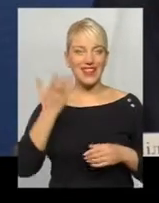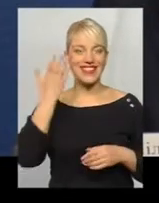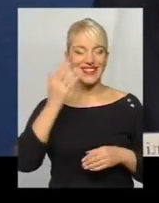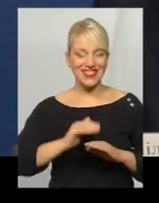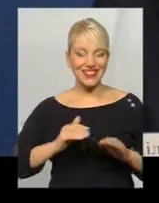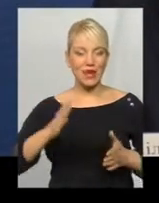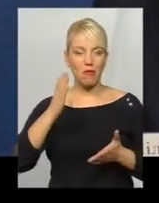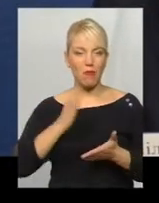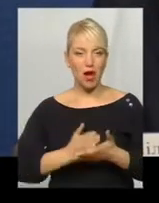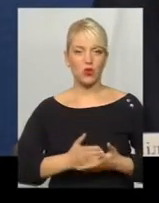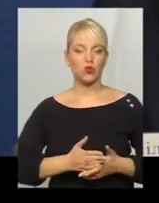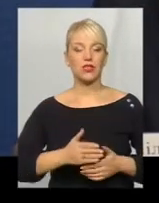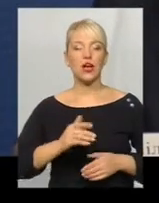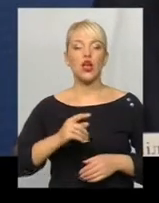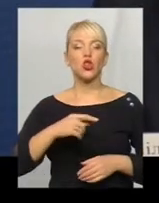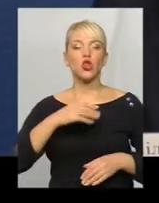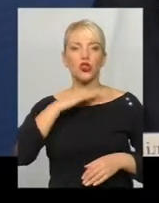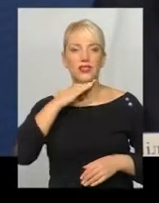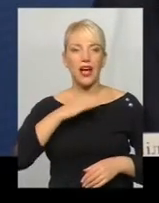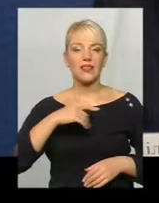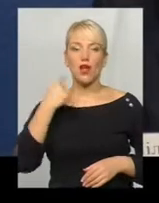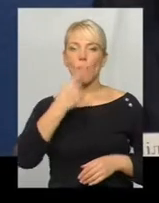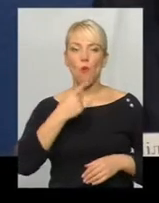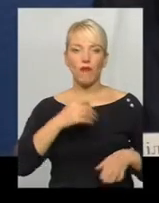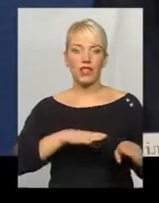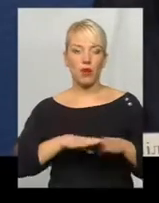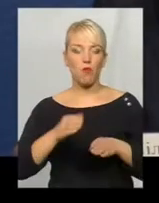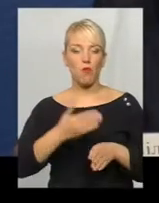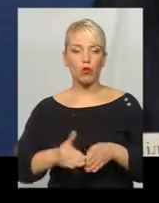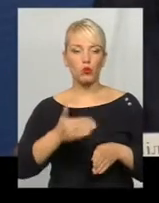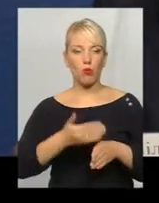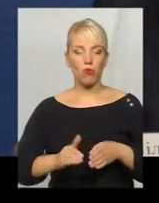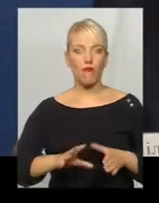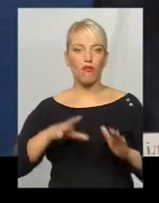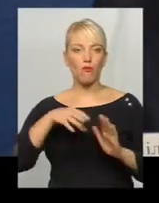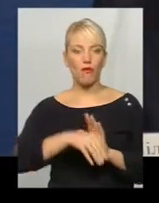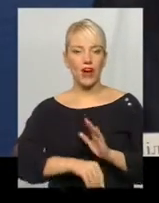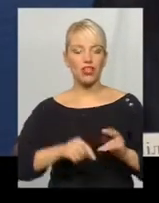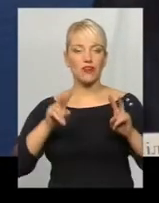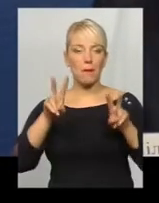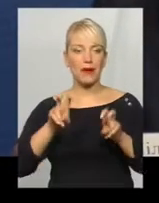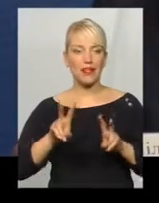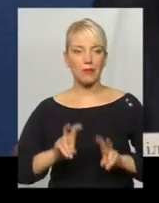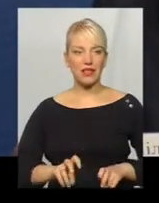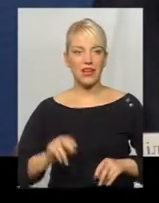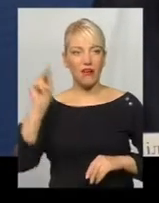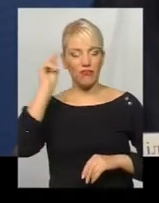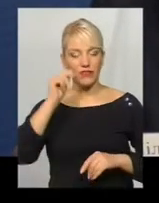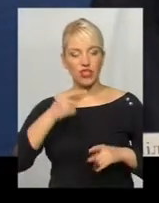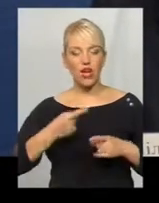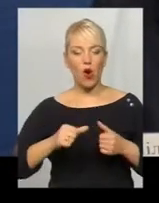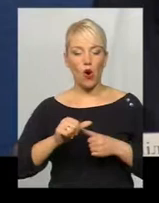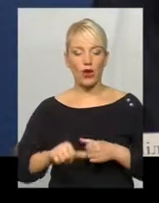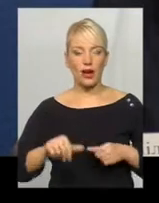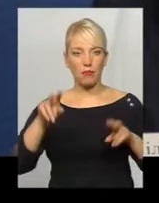достатній мовний рівень, поступово запроваджувати предмети вивчення окремих предметів